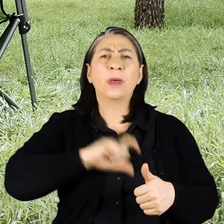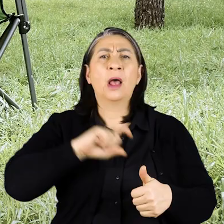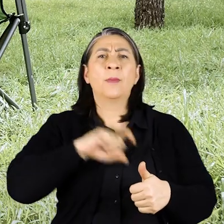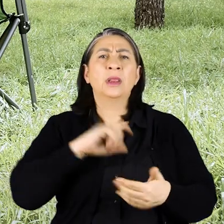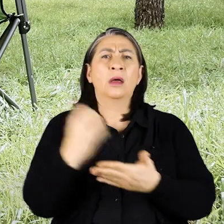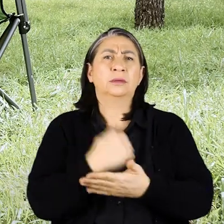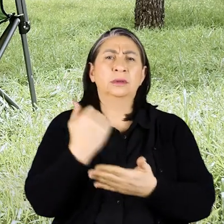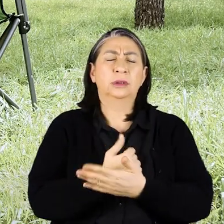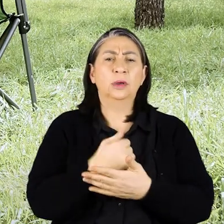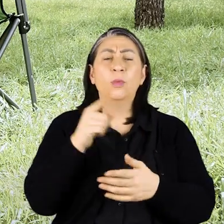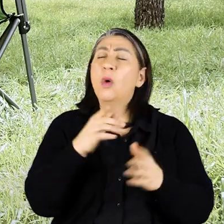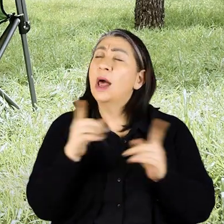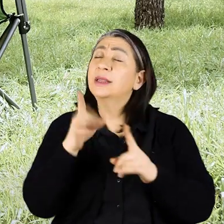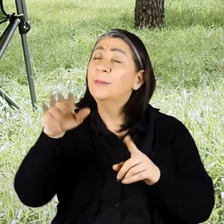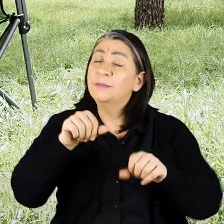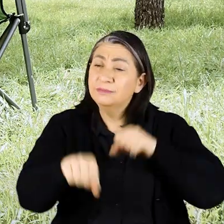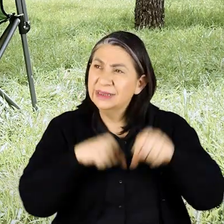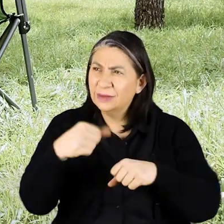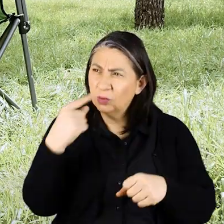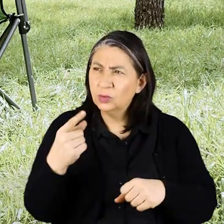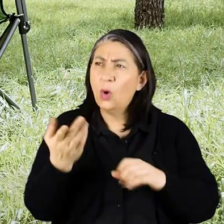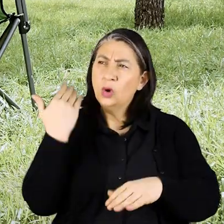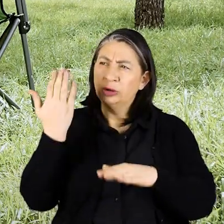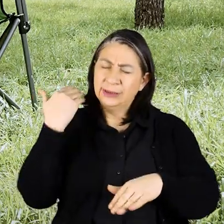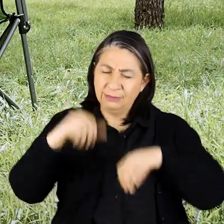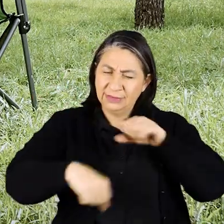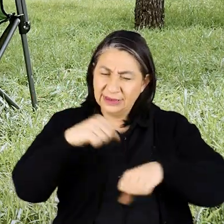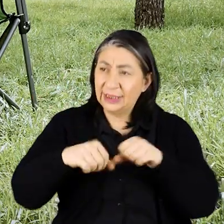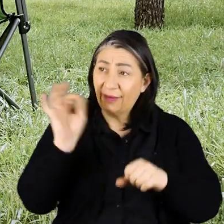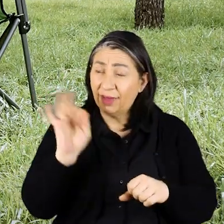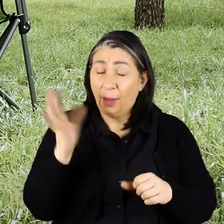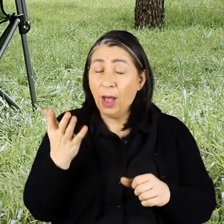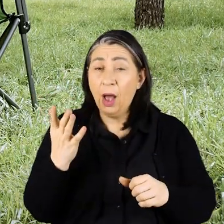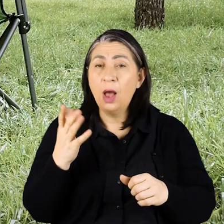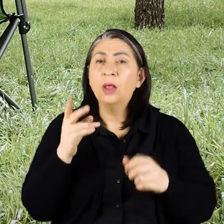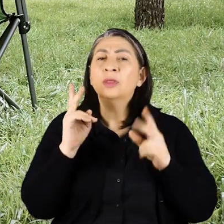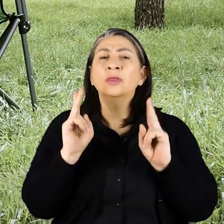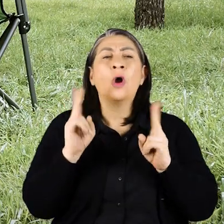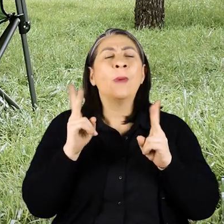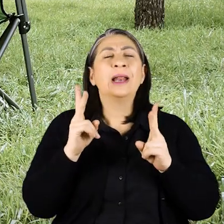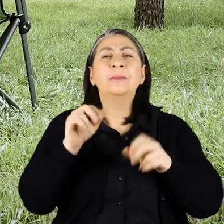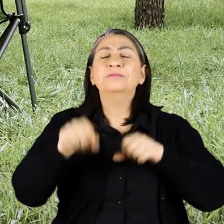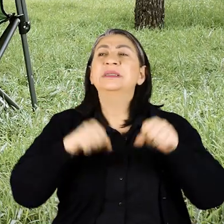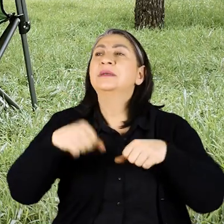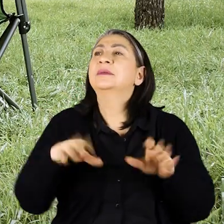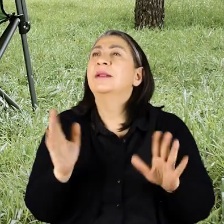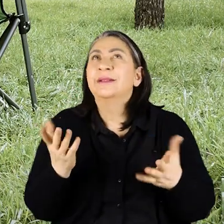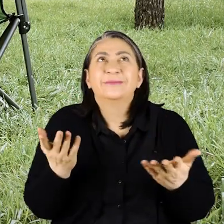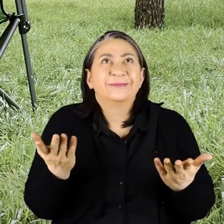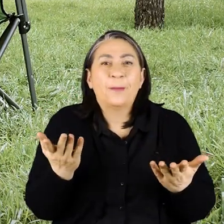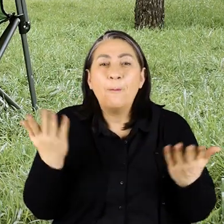aldık Bu arada arkadaşlar bisiklet falan diyoruz ya öncesinde bisikletse biniyor Öyle normal şey bisiklet de değil yani